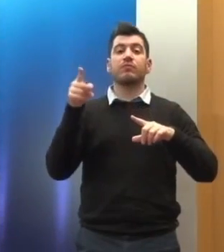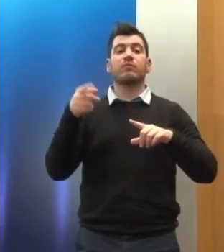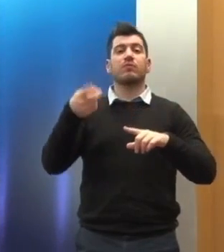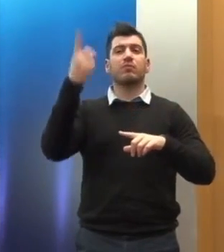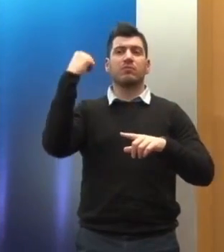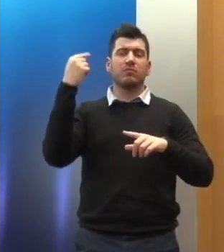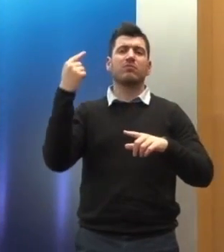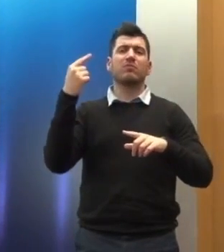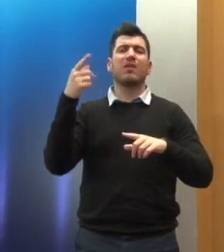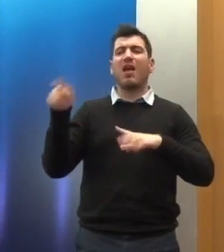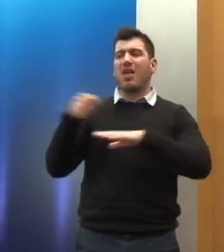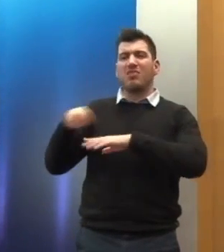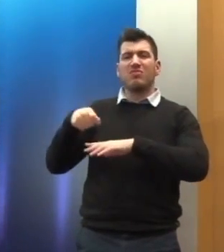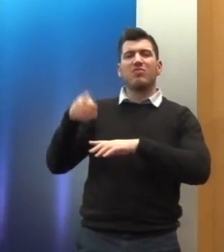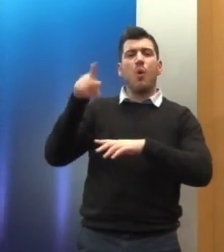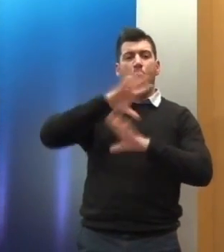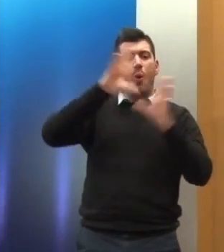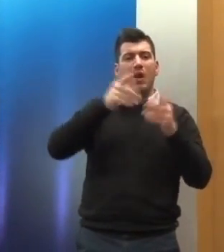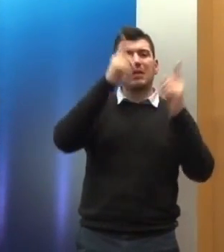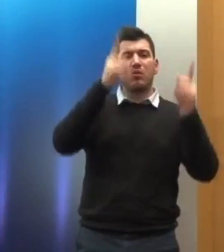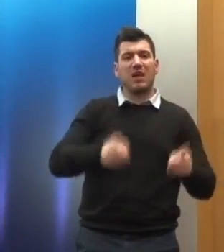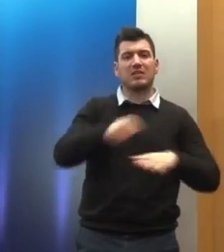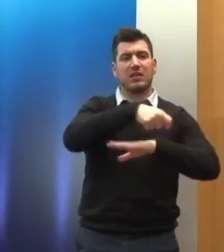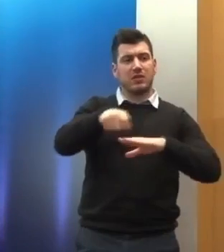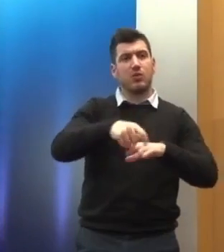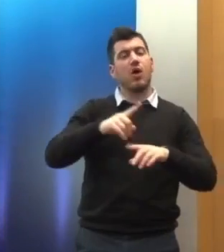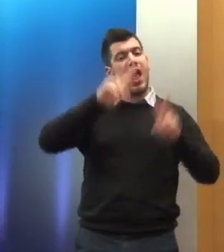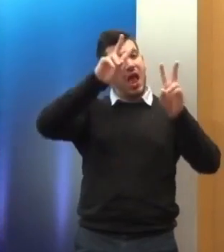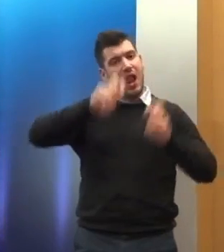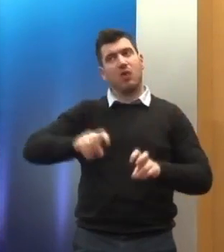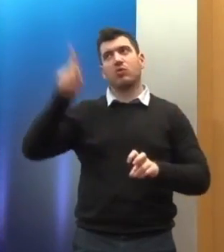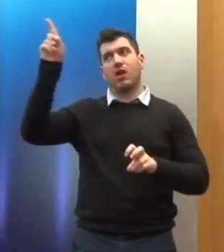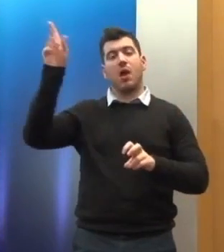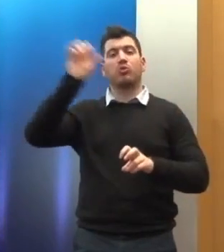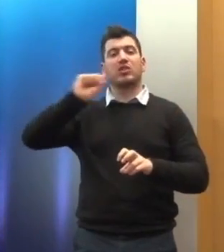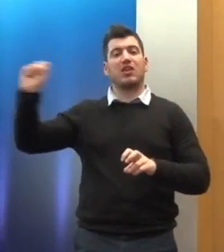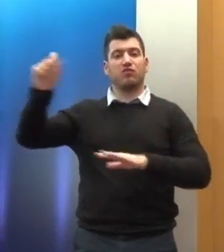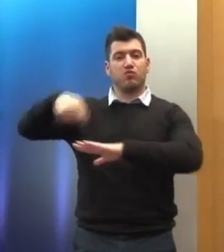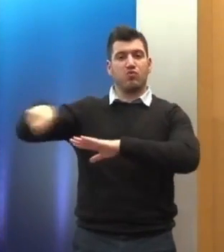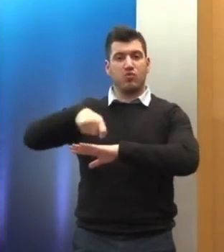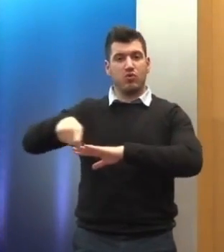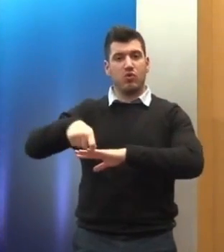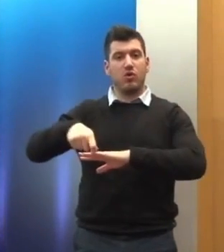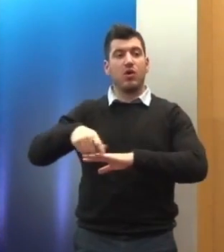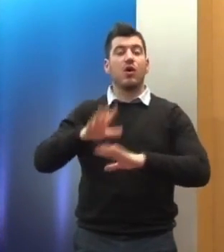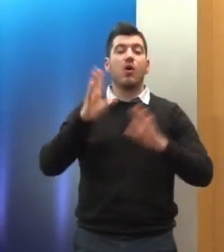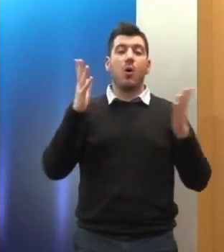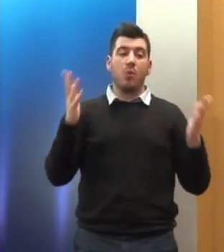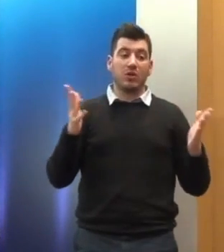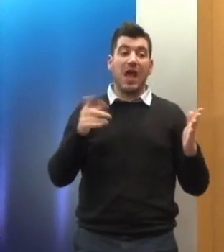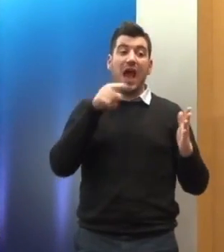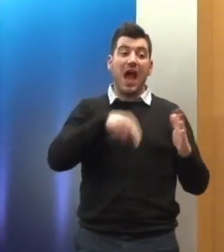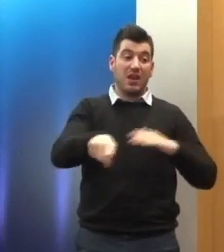άποψή μου και την άποψη του δικαστήριου στο ΣΒΟΥ ελέγχεται διότι δίνθάτρων ή έχεις μια δογματική τέτοια θέση και την ακολουθείς